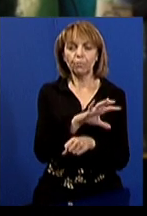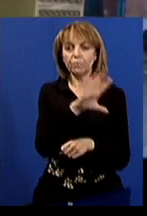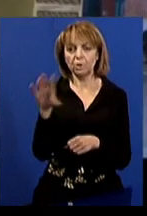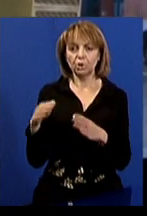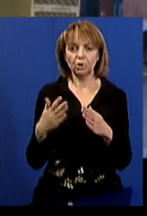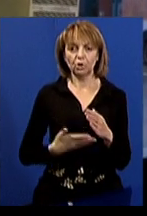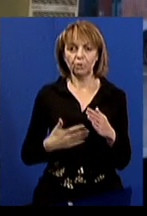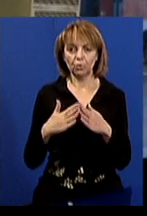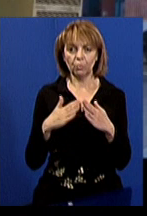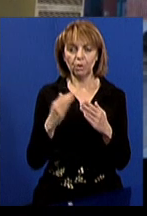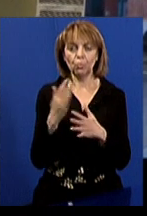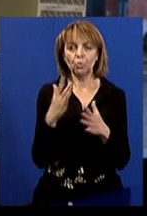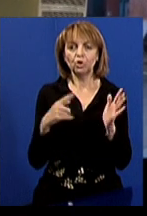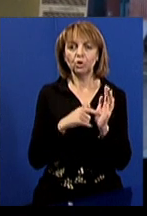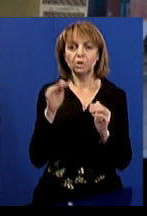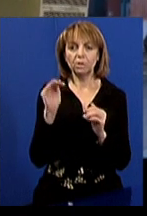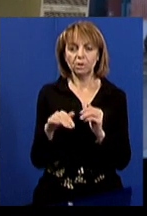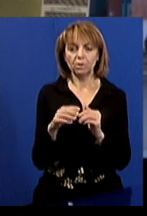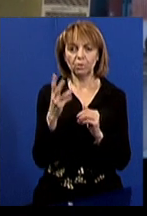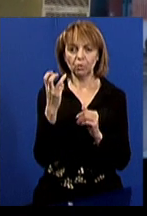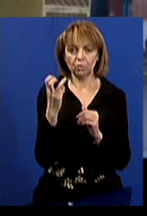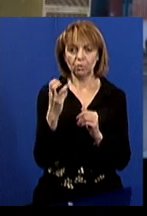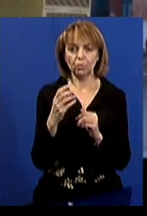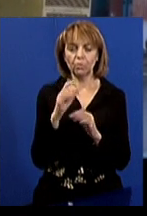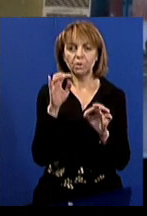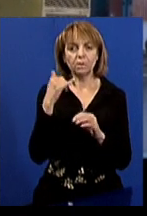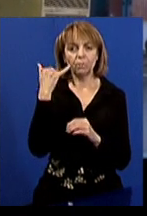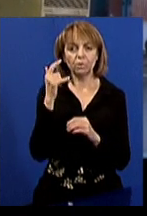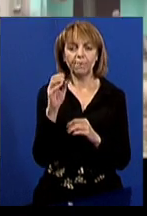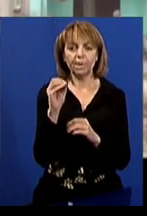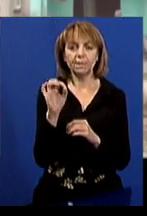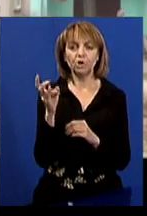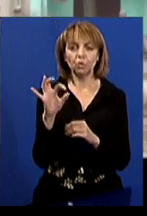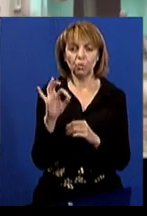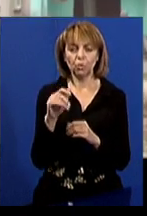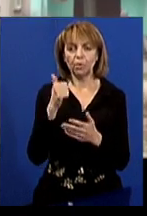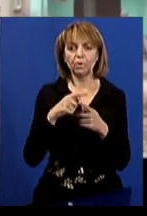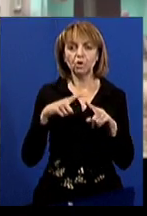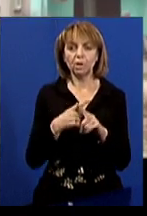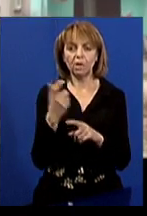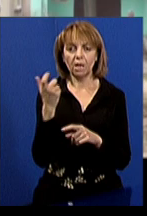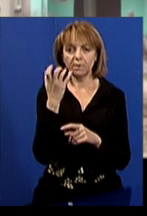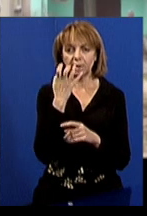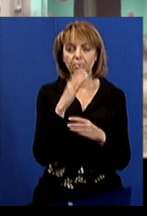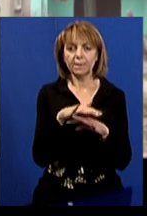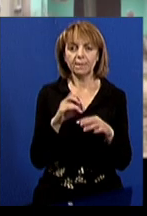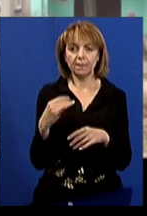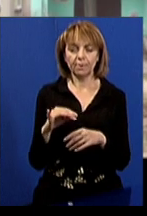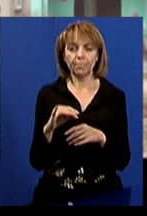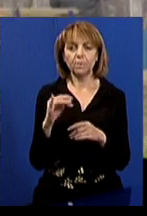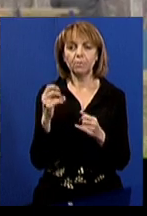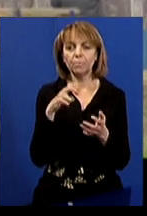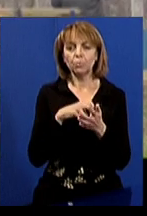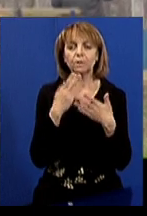будинках. Їх більше 6300, розповів телефоном Євген Дзінченко, головний інженер харківських тепломереж. За